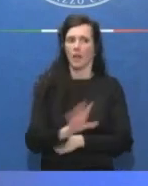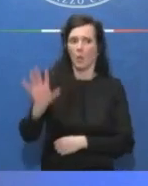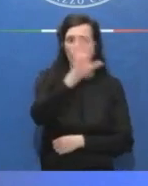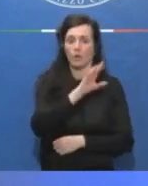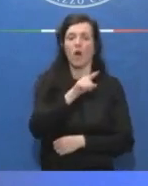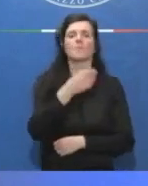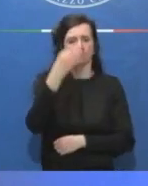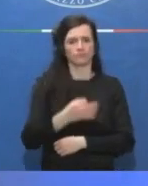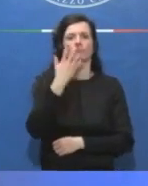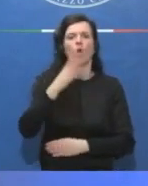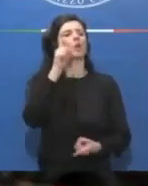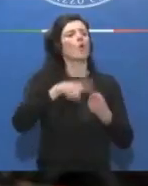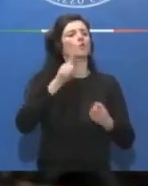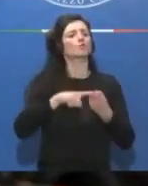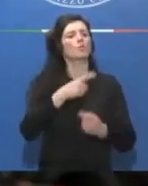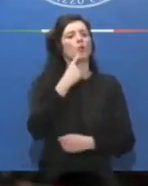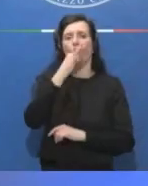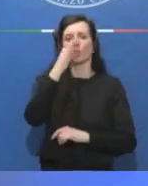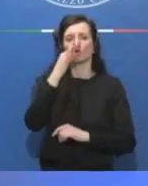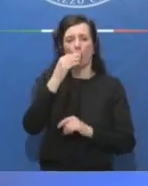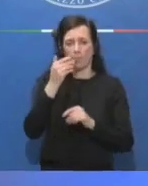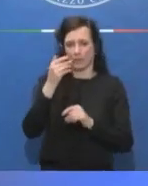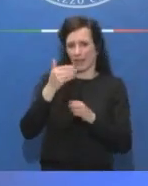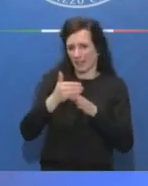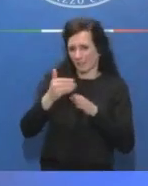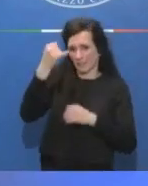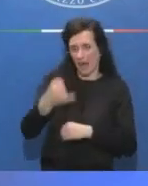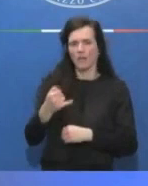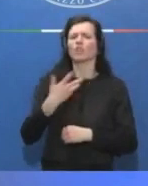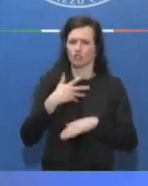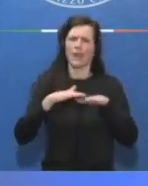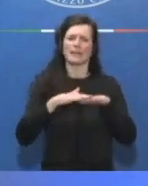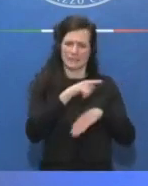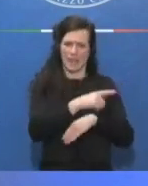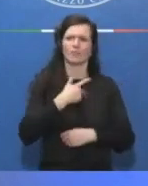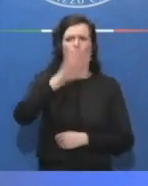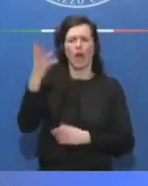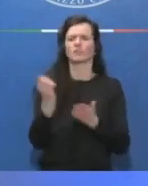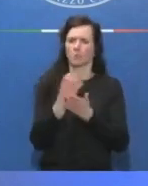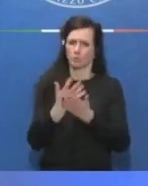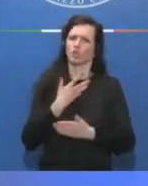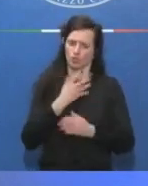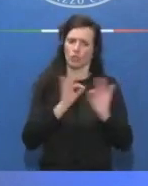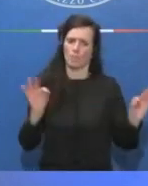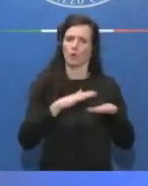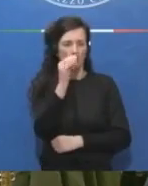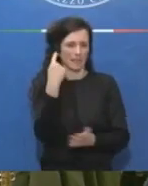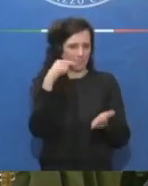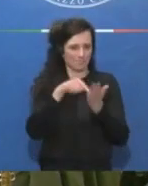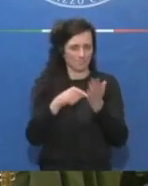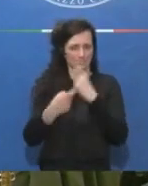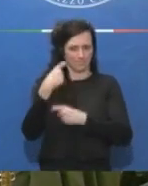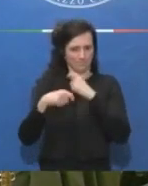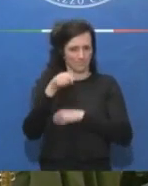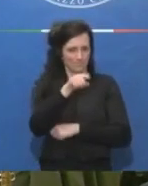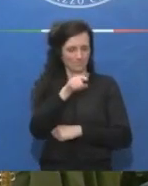recuperato un cadavere. Potrebbe essere? Beh, c'è stato uno spiacevole equivoco. Era il giorno del ringraziamento. E il cadavere